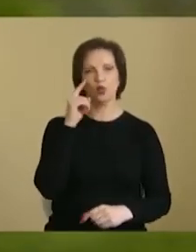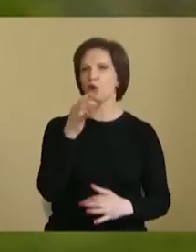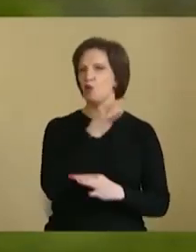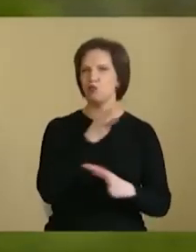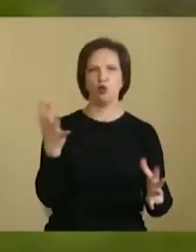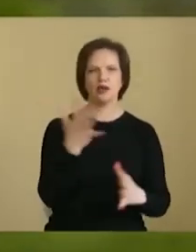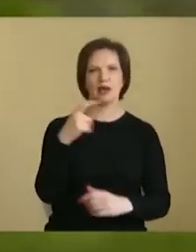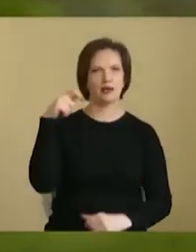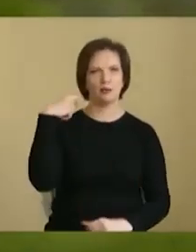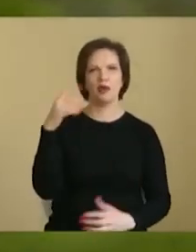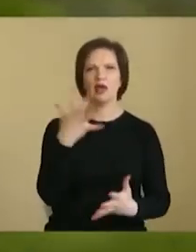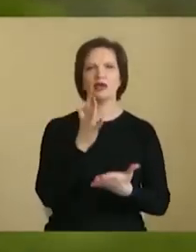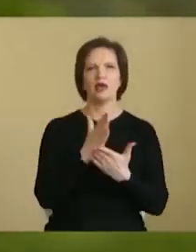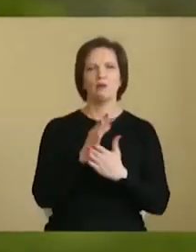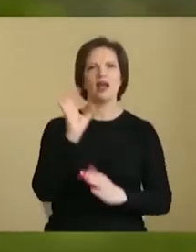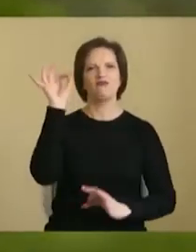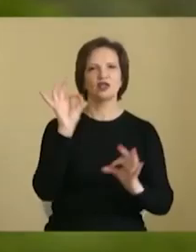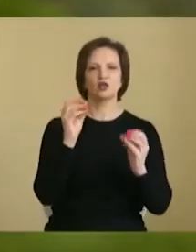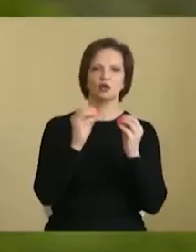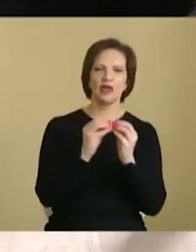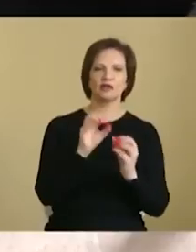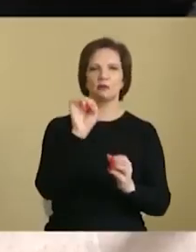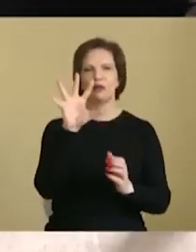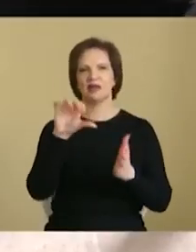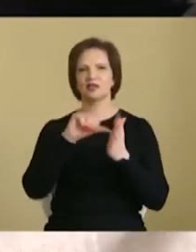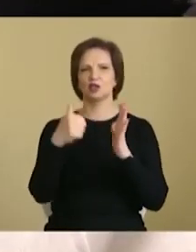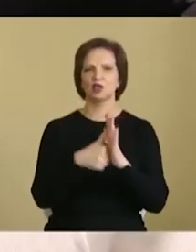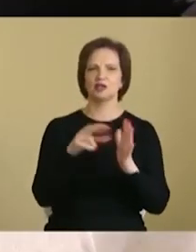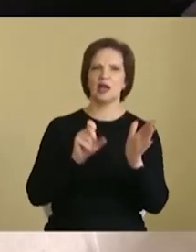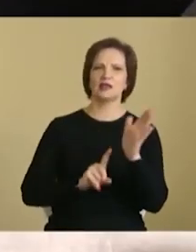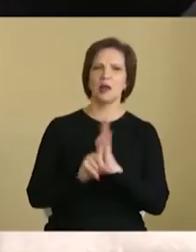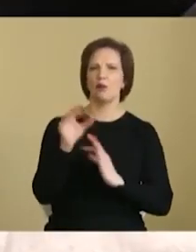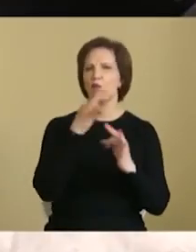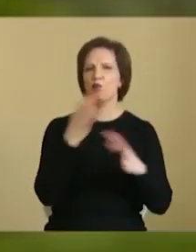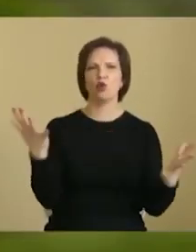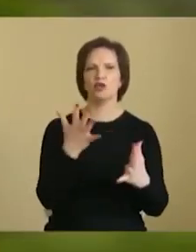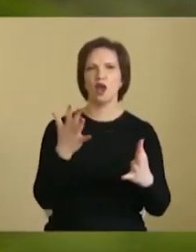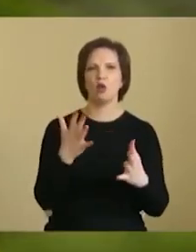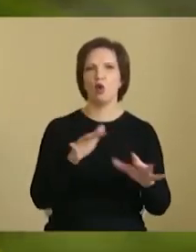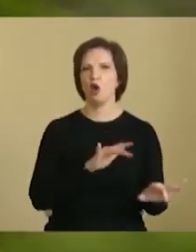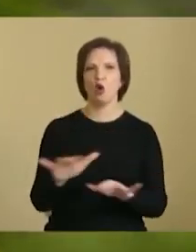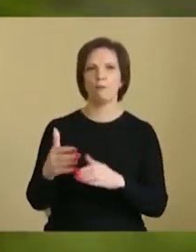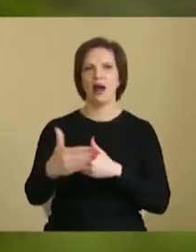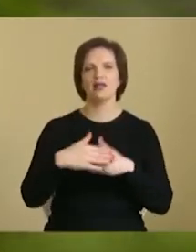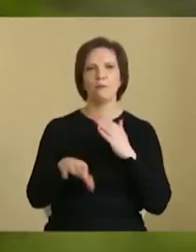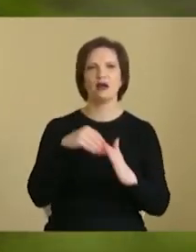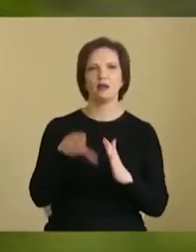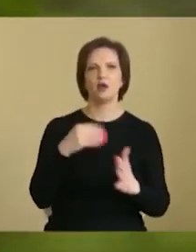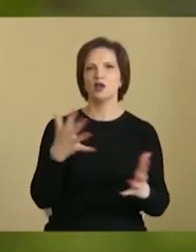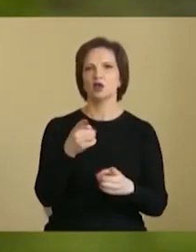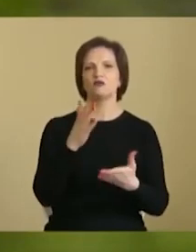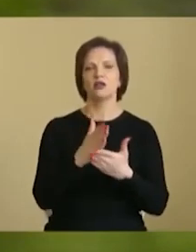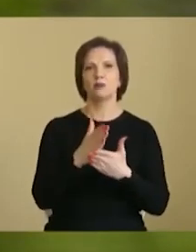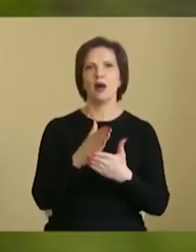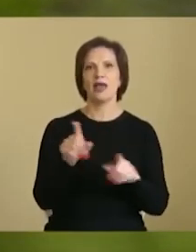10, 15 чи 16, на початок будь-якої кампанії передвиборчої, якщо він має